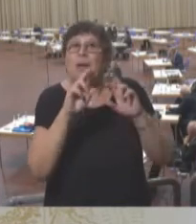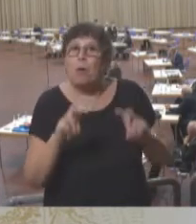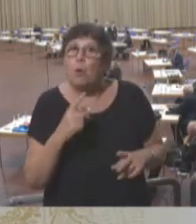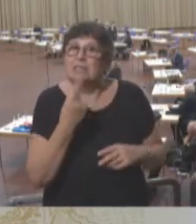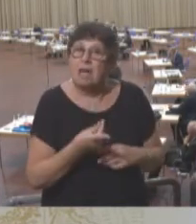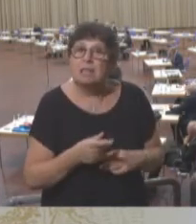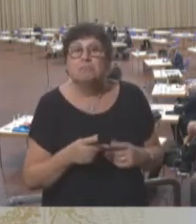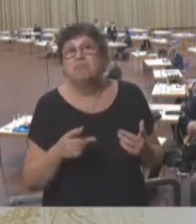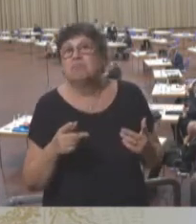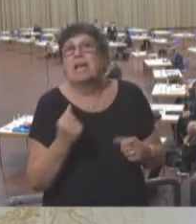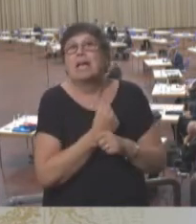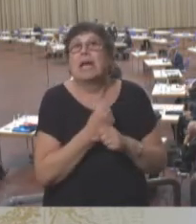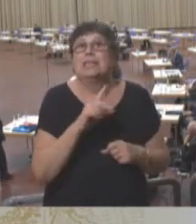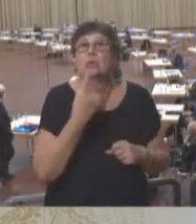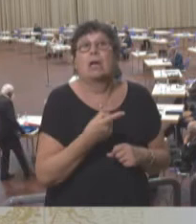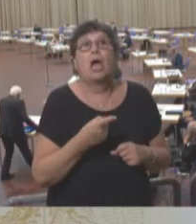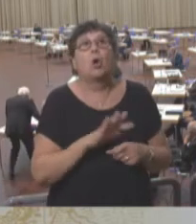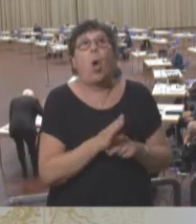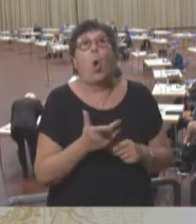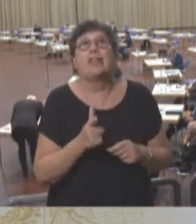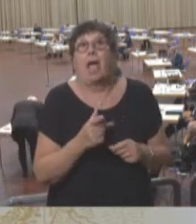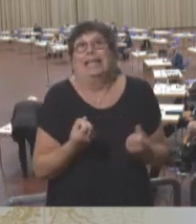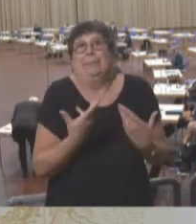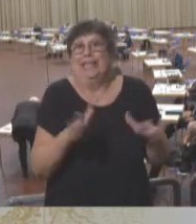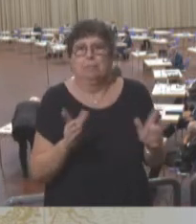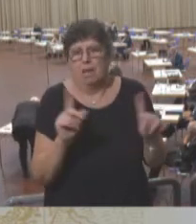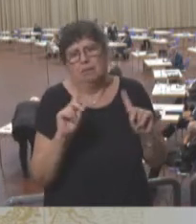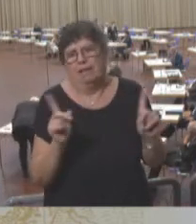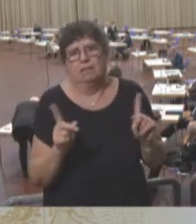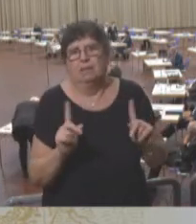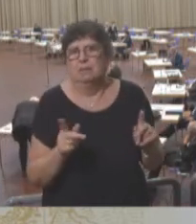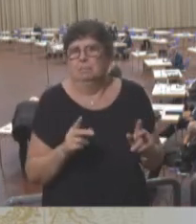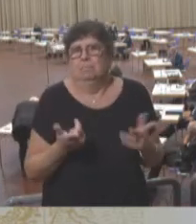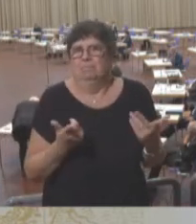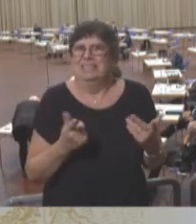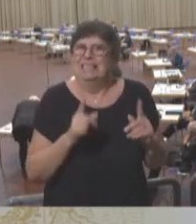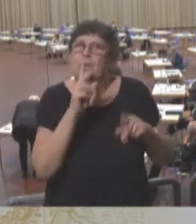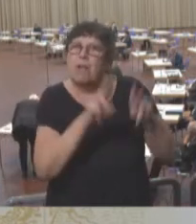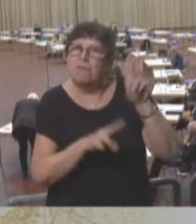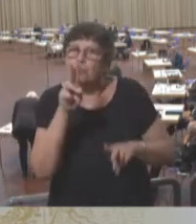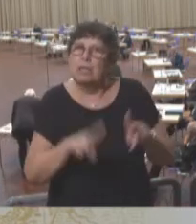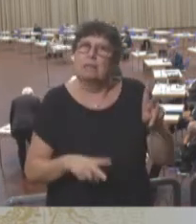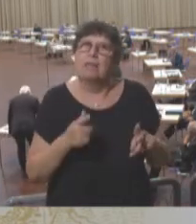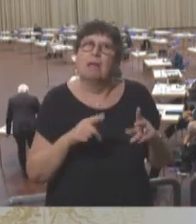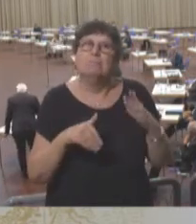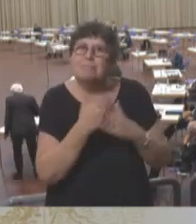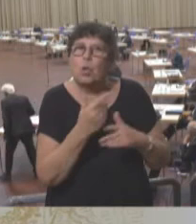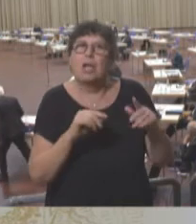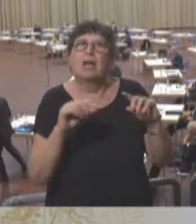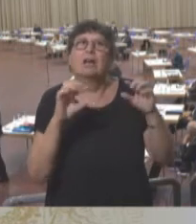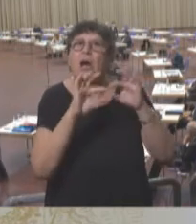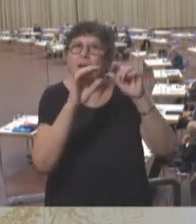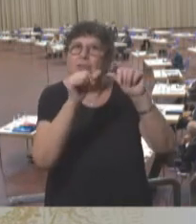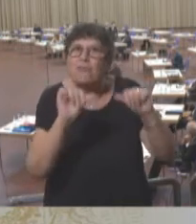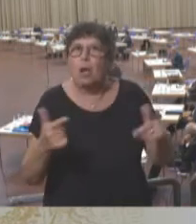nicht so machen, als wenn es Covid nicht mehr gäbe in diesem Land. Und der Stressschnitt bei den verschiedenen Varianten, die wir erleben. Und